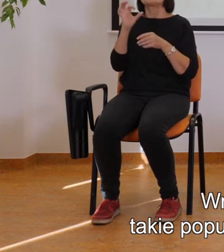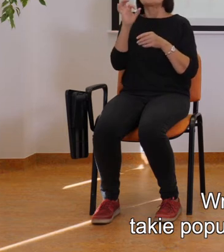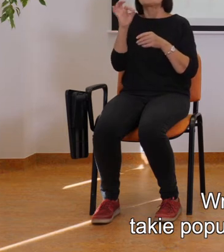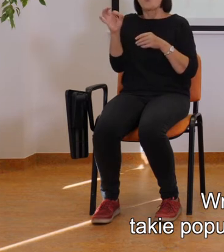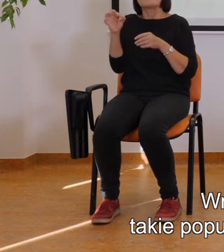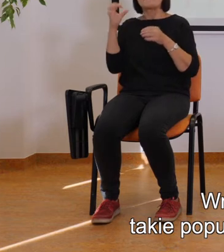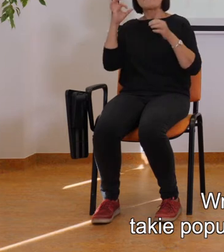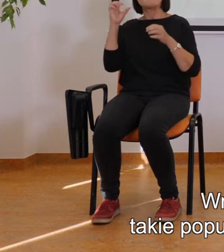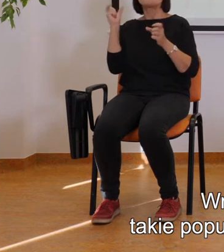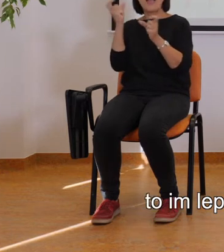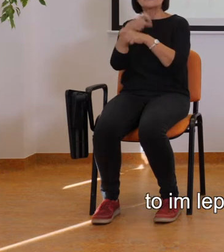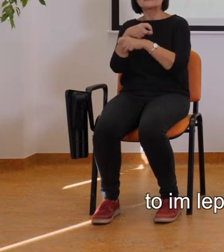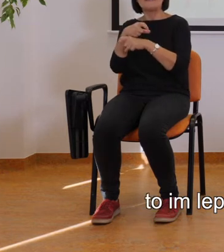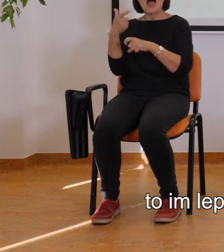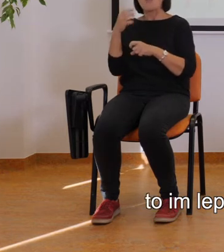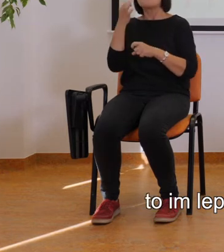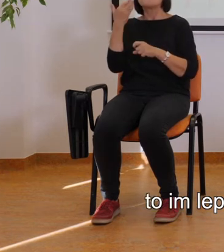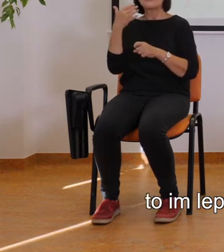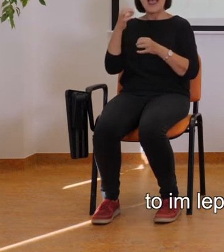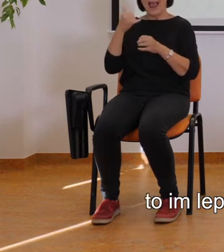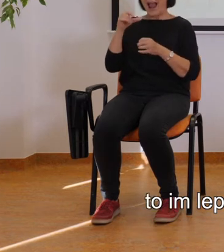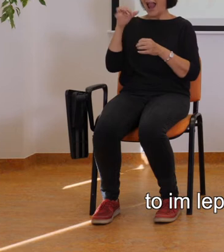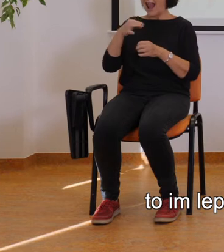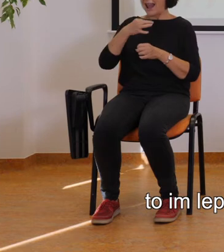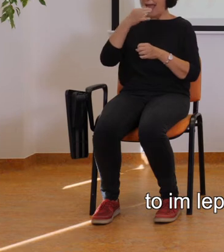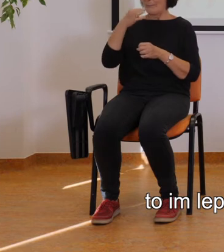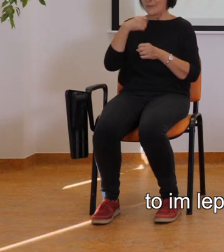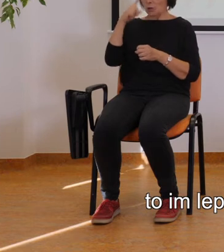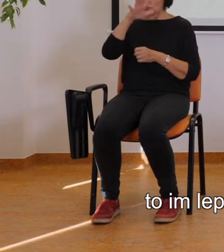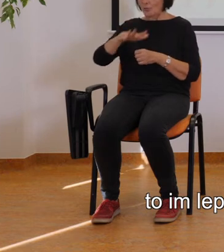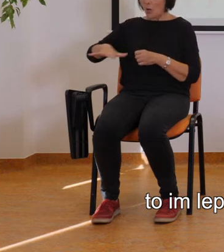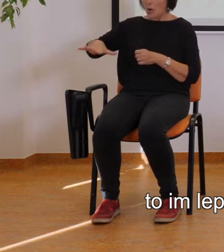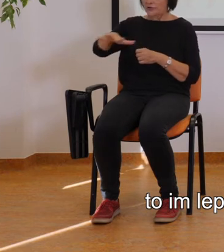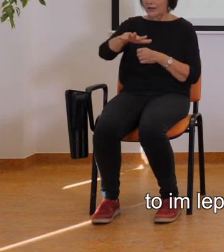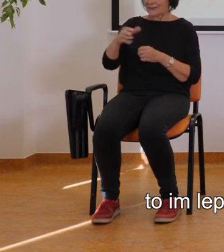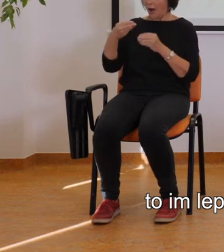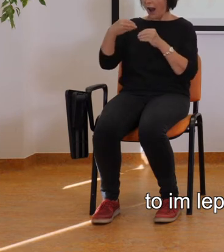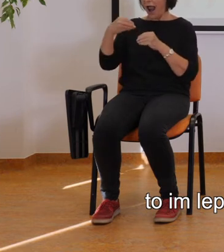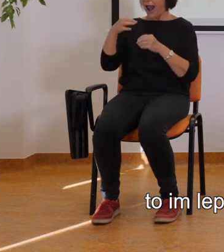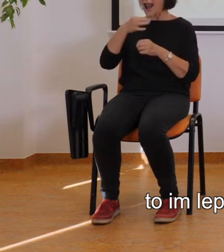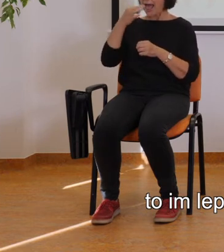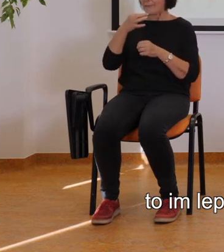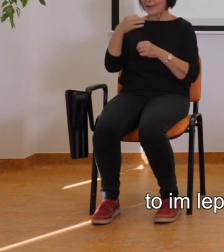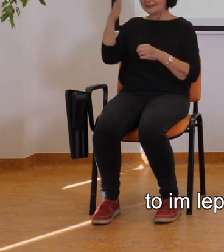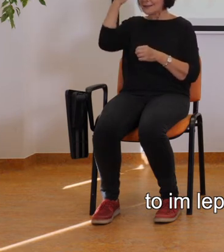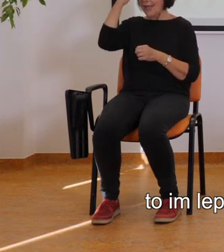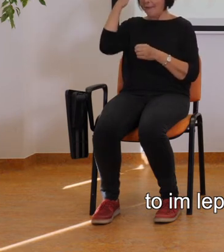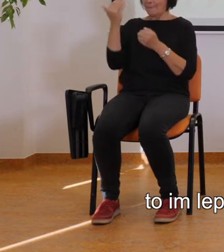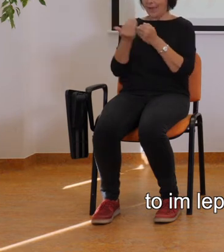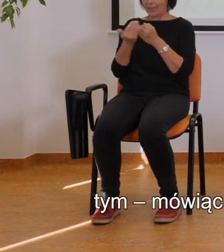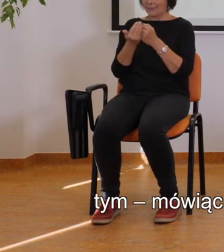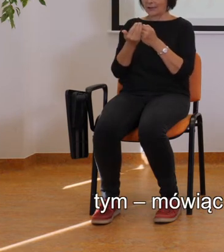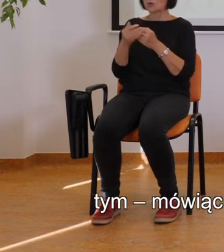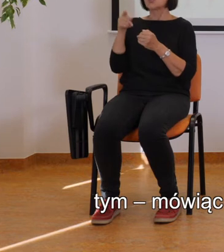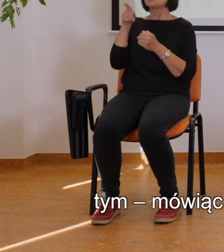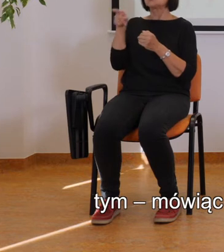całych państw, to im lepiej społeczeństwo, oczywiście uśrednione, zna matematykę,